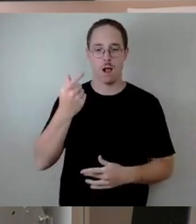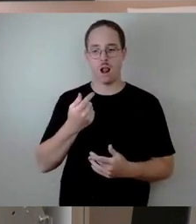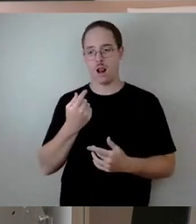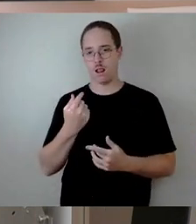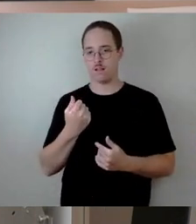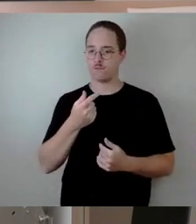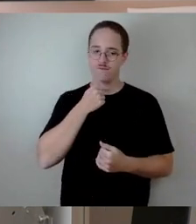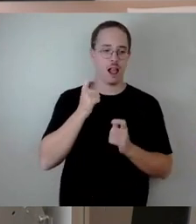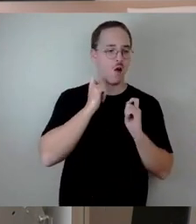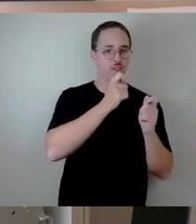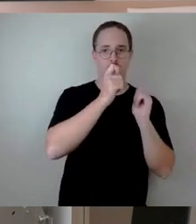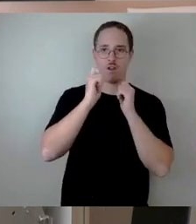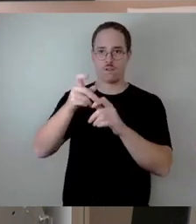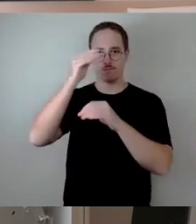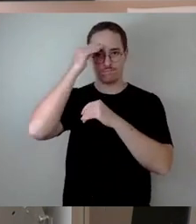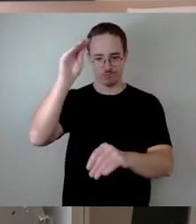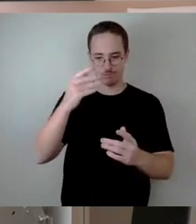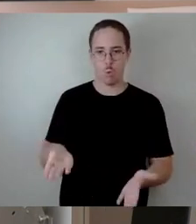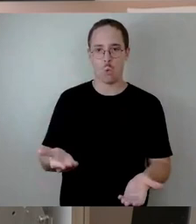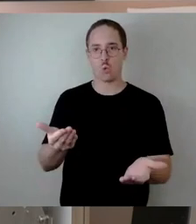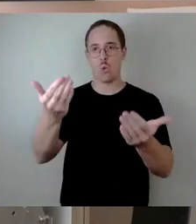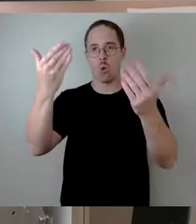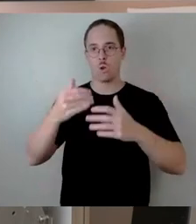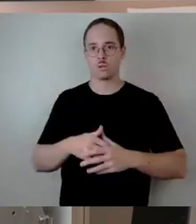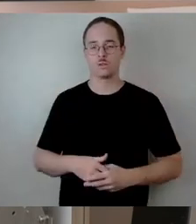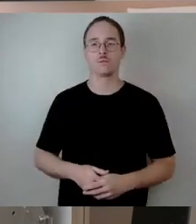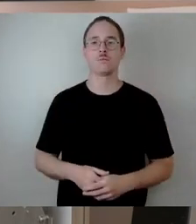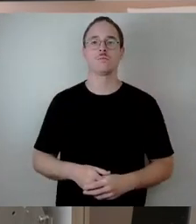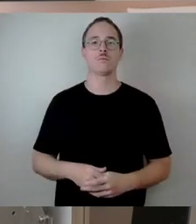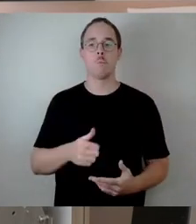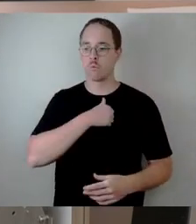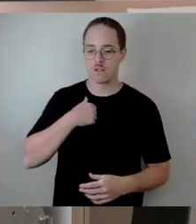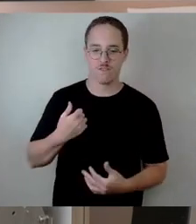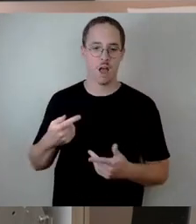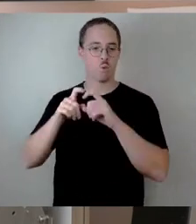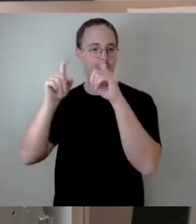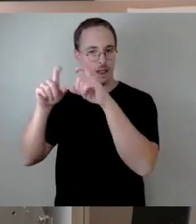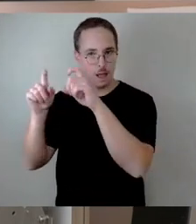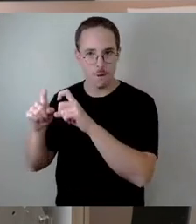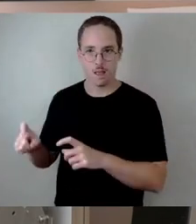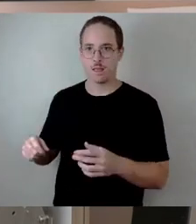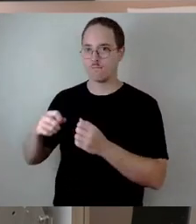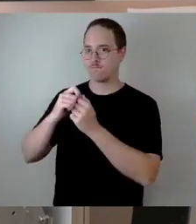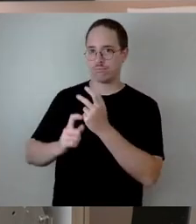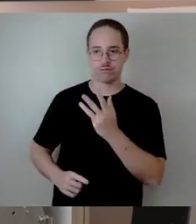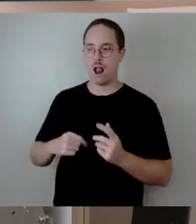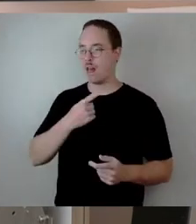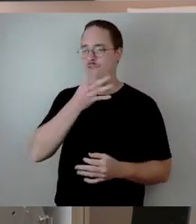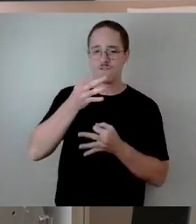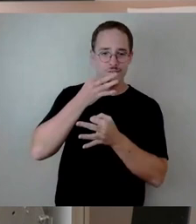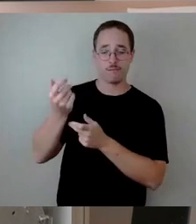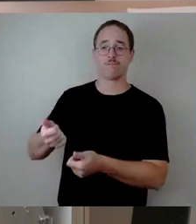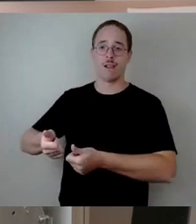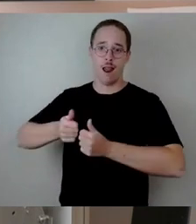Werden wir mit gebündelten Kräften, Bundeswehr abgefragt, Unternehmen abgefragt, die sind alle vor Ort, die haben ihre Technologien entwickelt, die